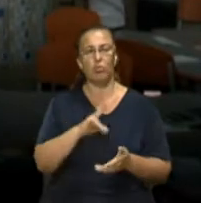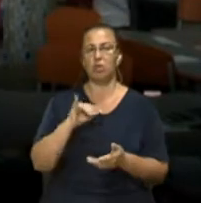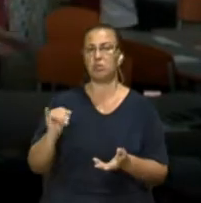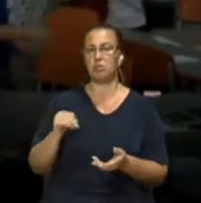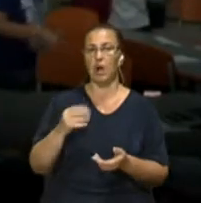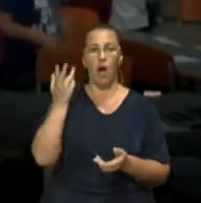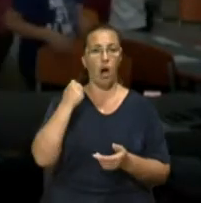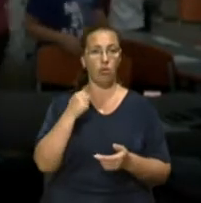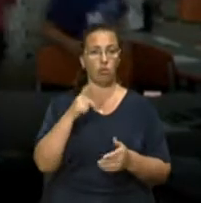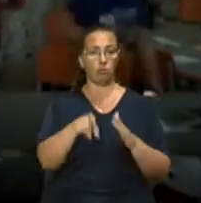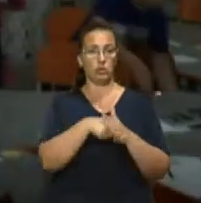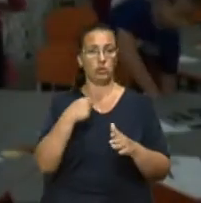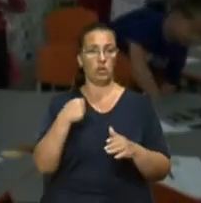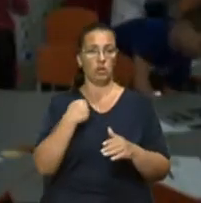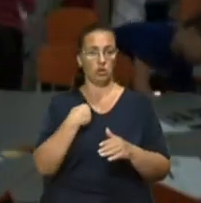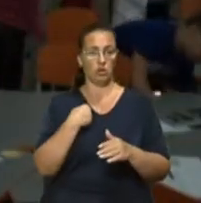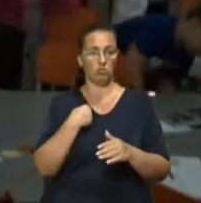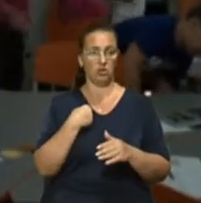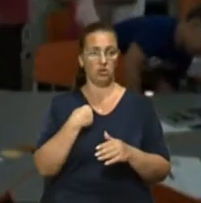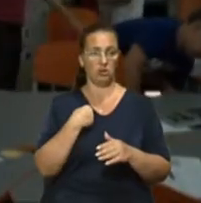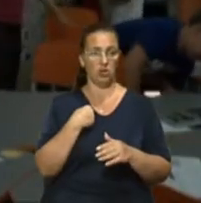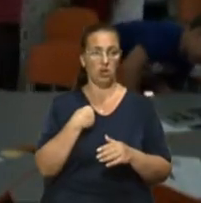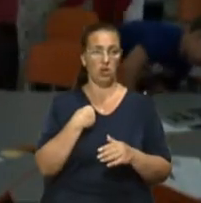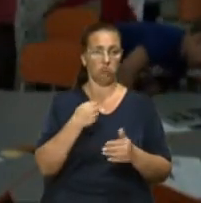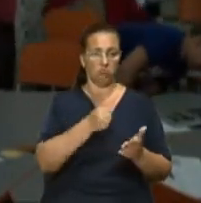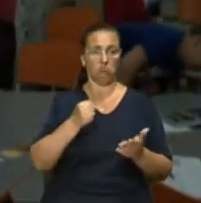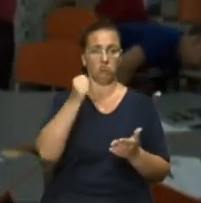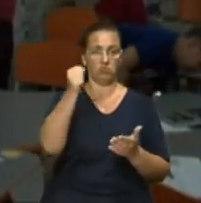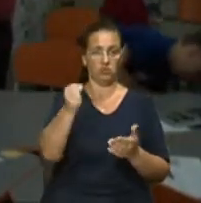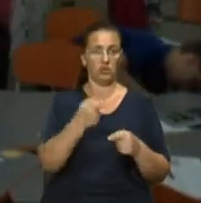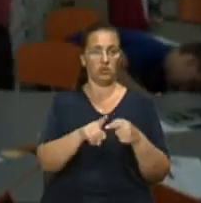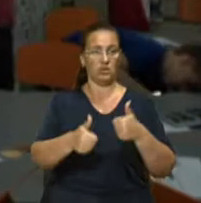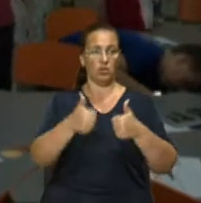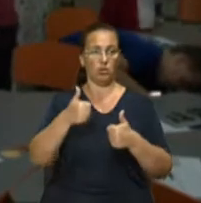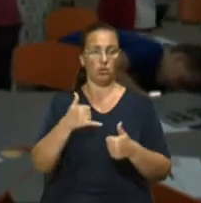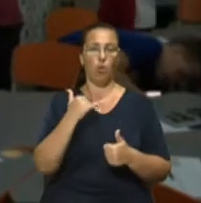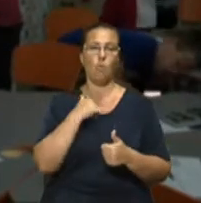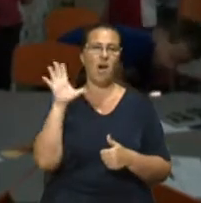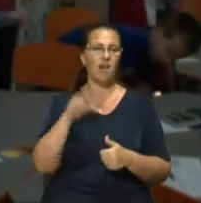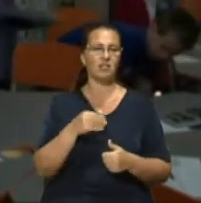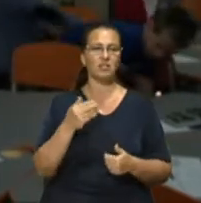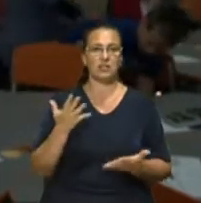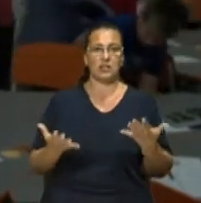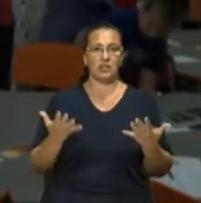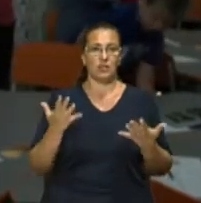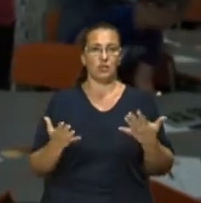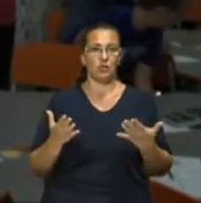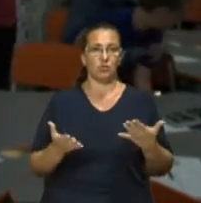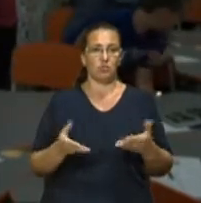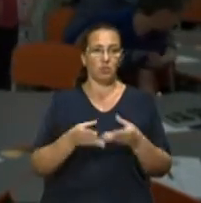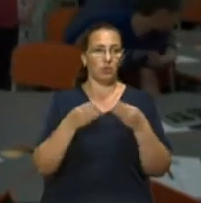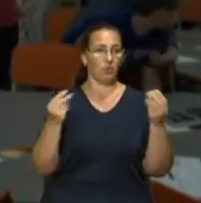звістку, що мене номінували на цей конкурс, до речі, не знаю, хто, тоді в мене всі сумніви відпали і я